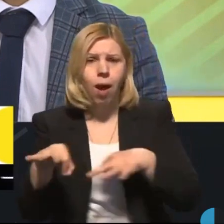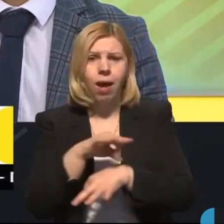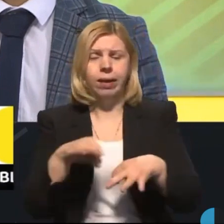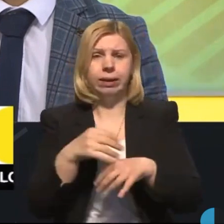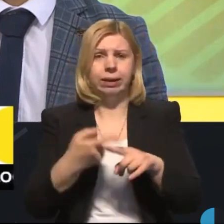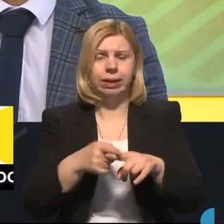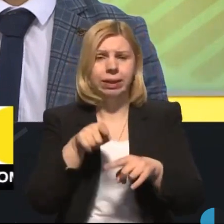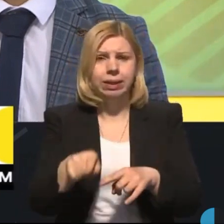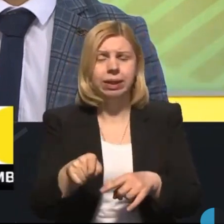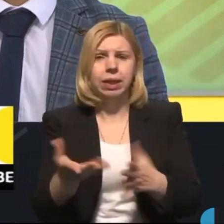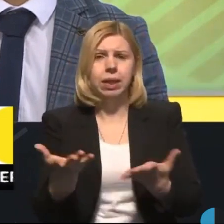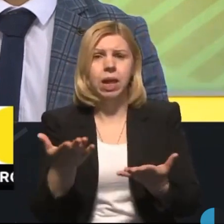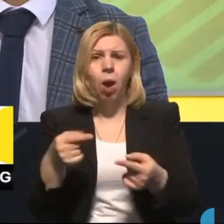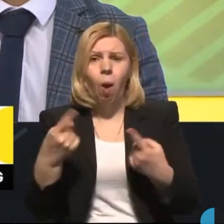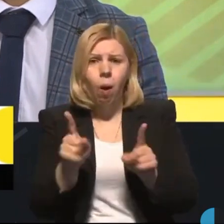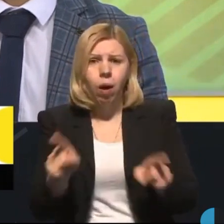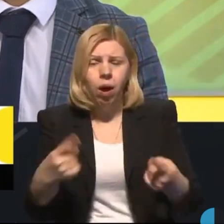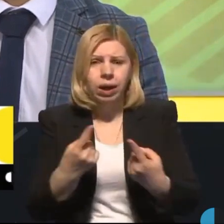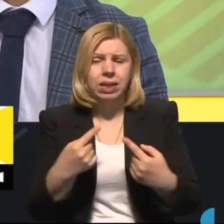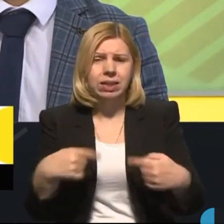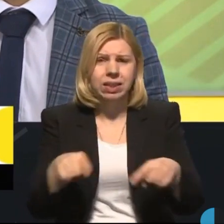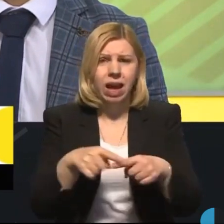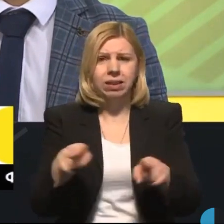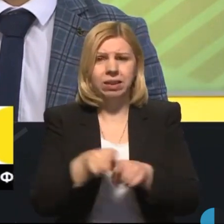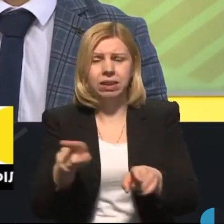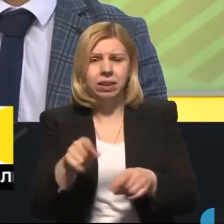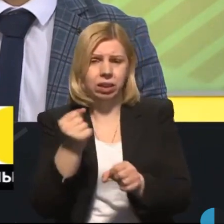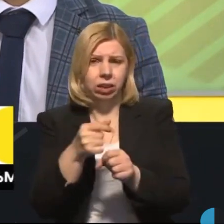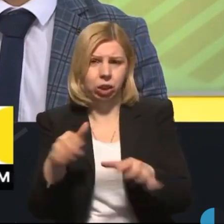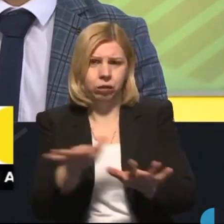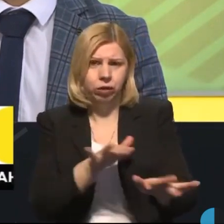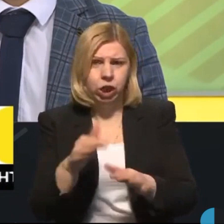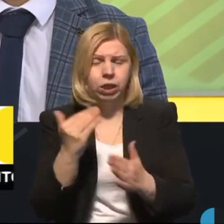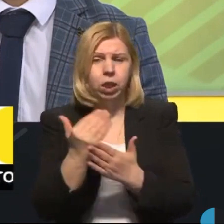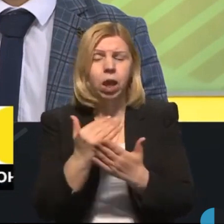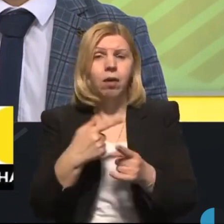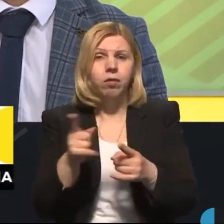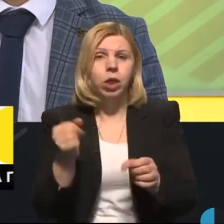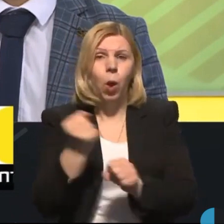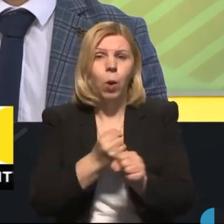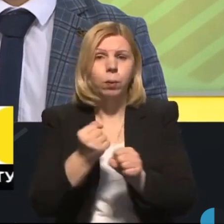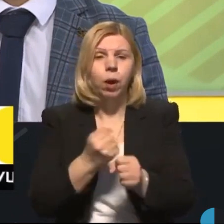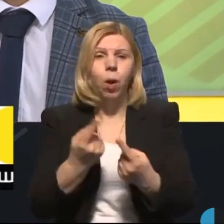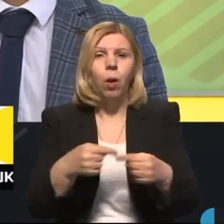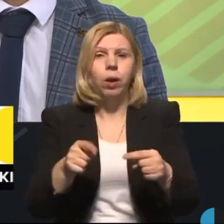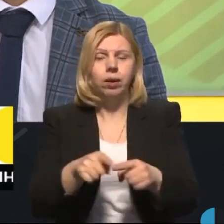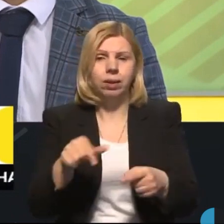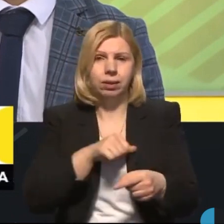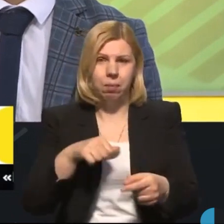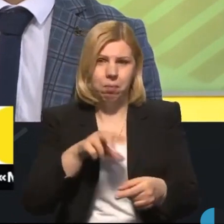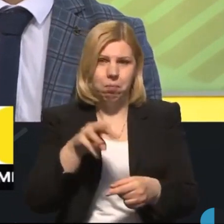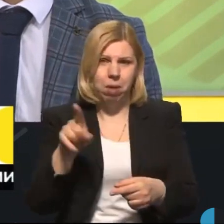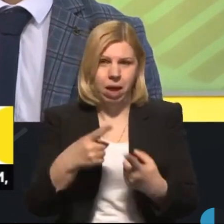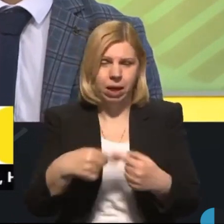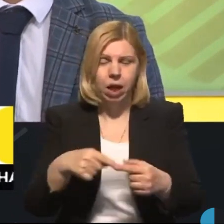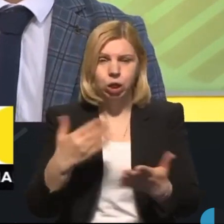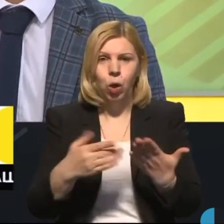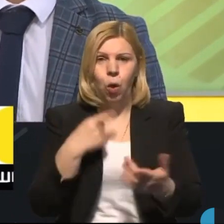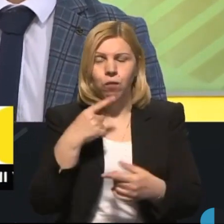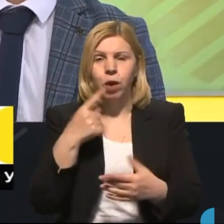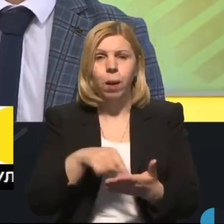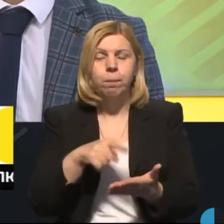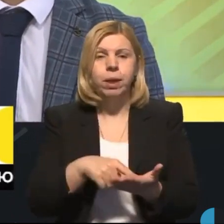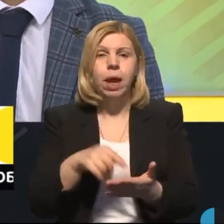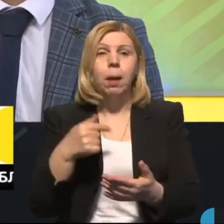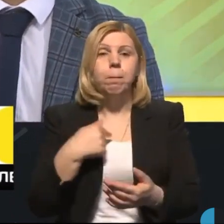схем організації дорожнього руху. Вони розробляються безпосередньо з органами місцевого самоврядування, якщо ми говоримо про